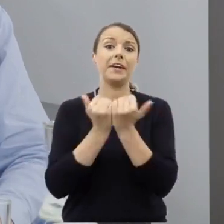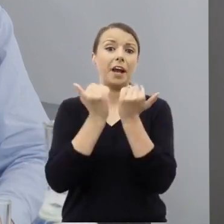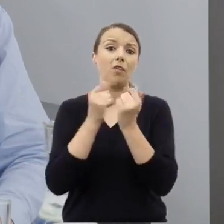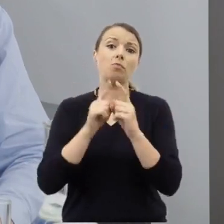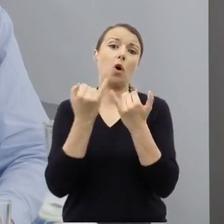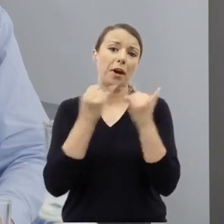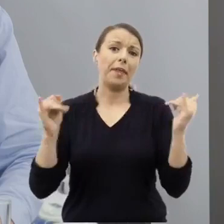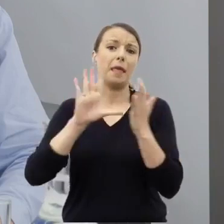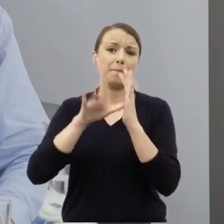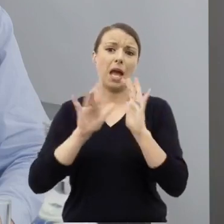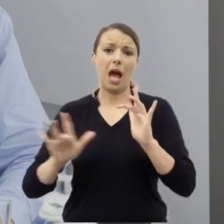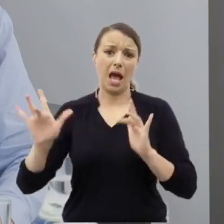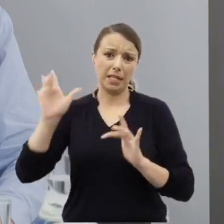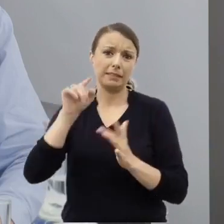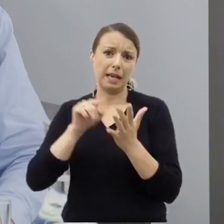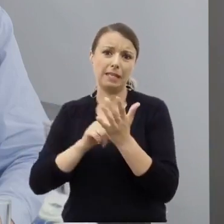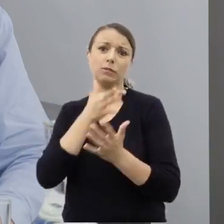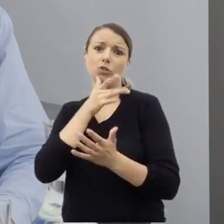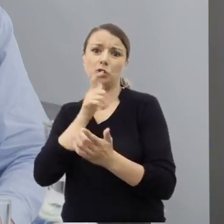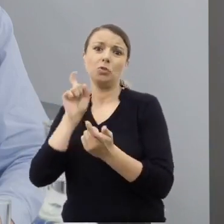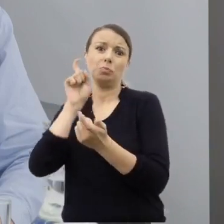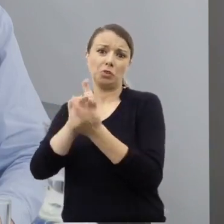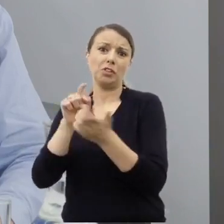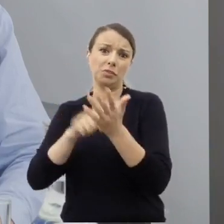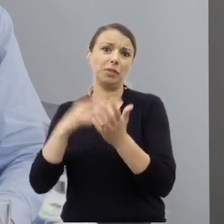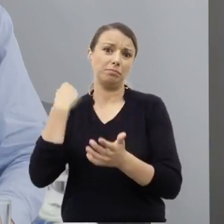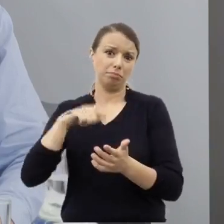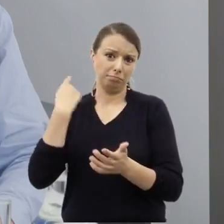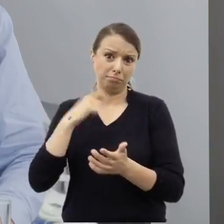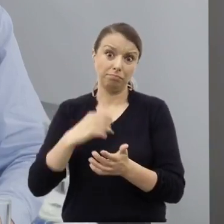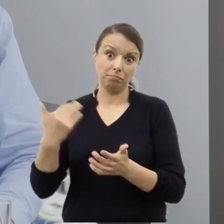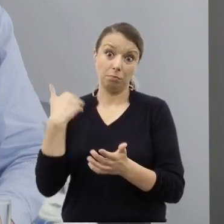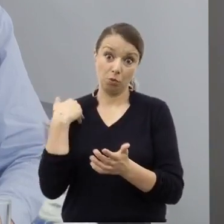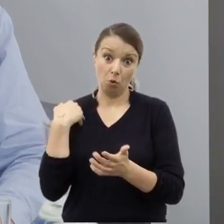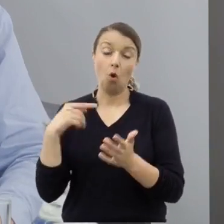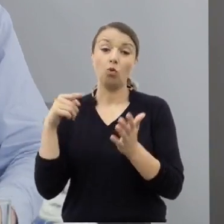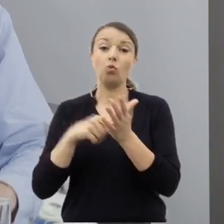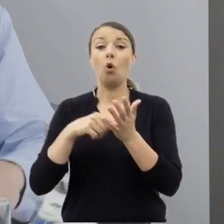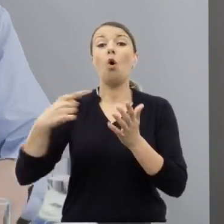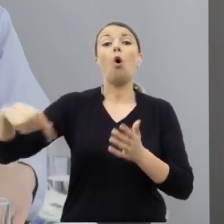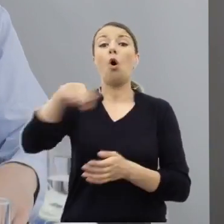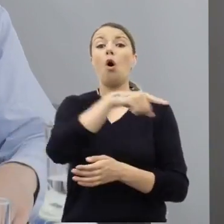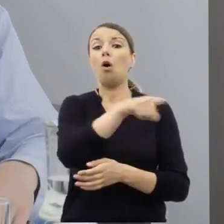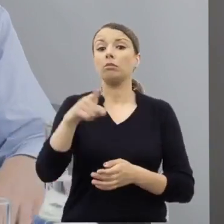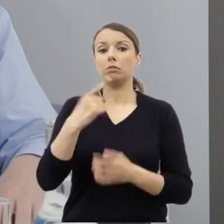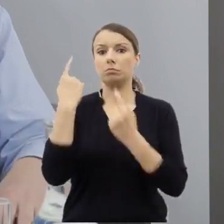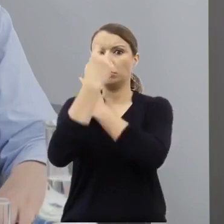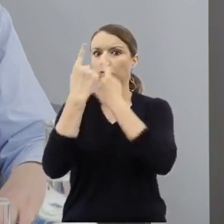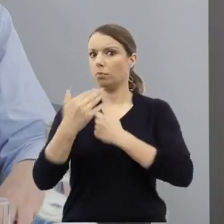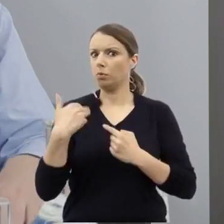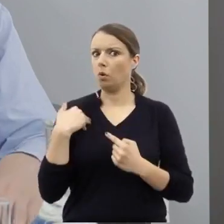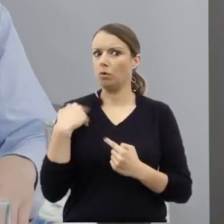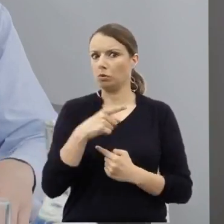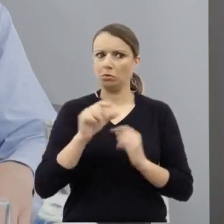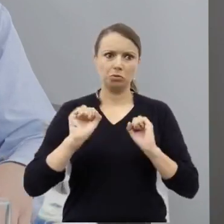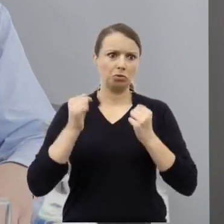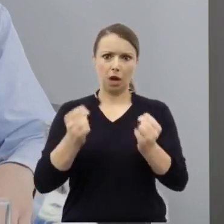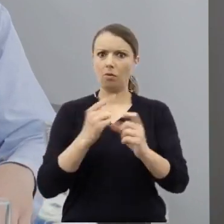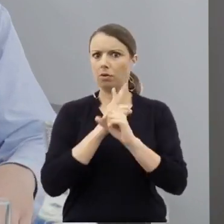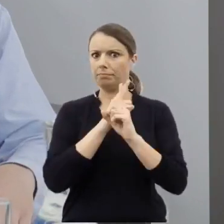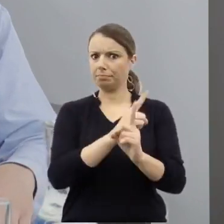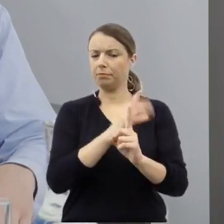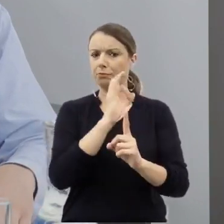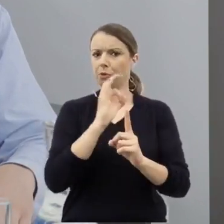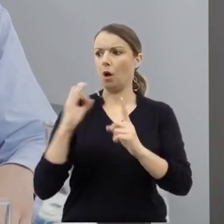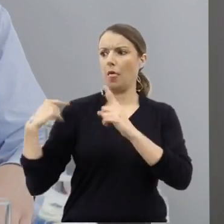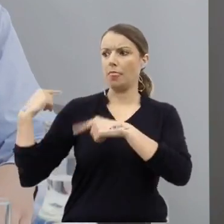typu antysemickich wydarzeniach, miały poczucie, że działają zgodnie z tradycyjnymi